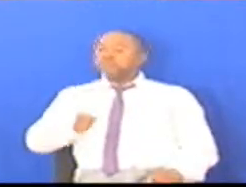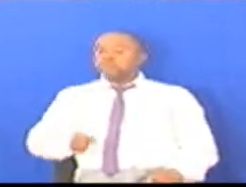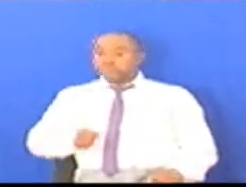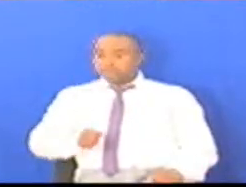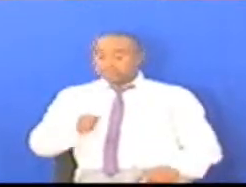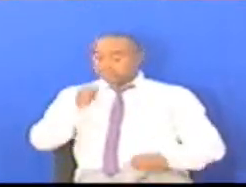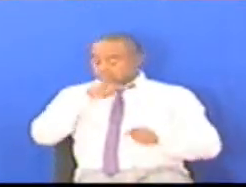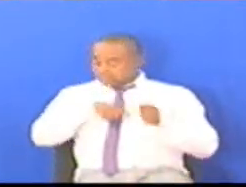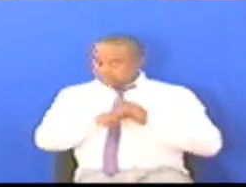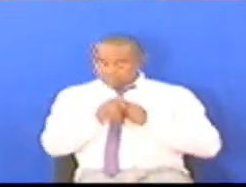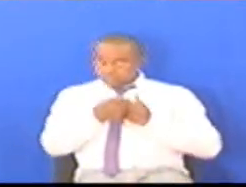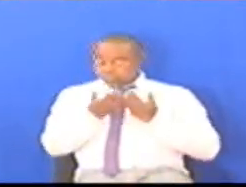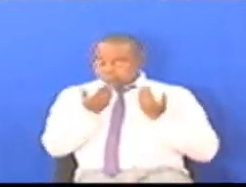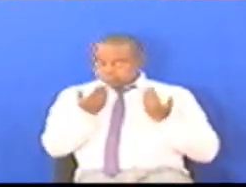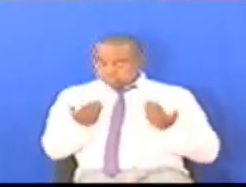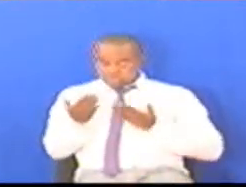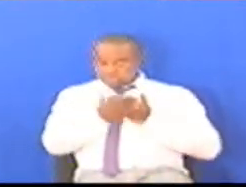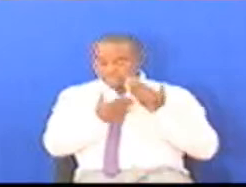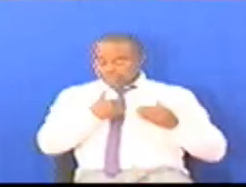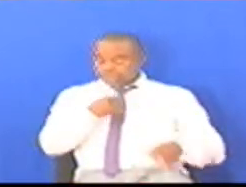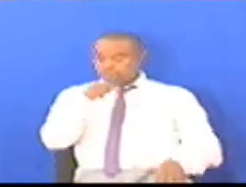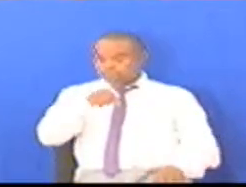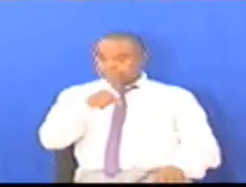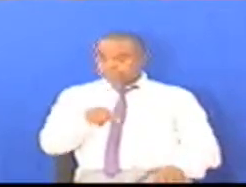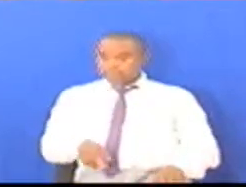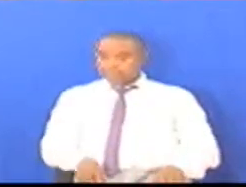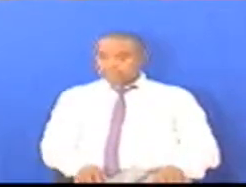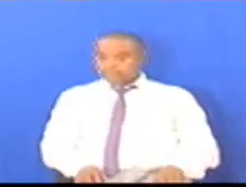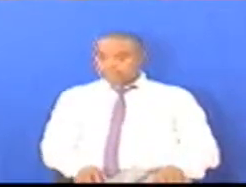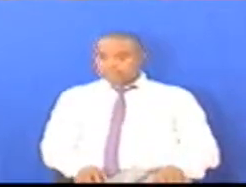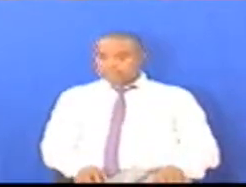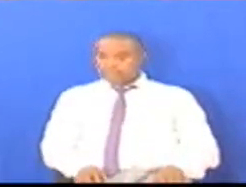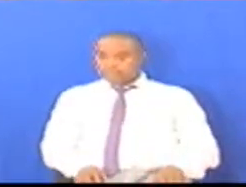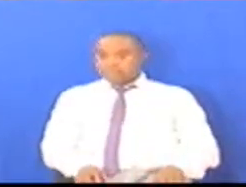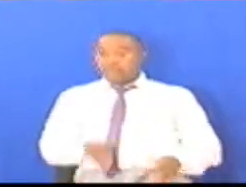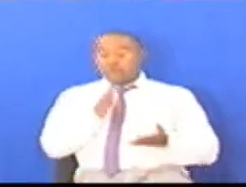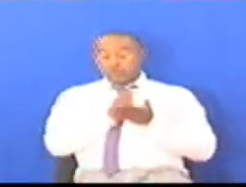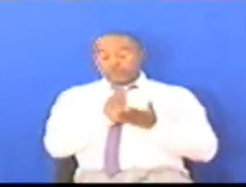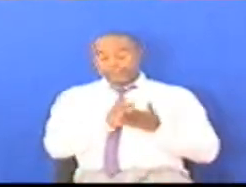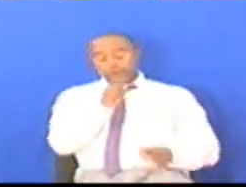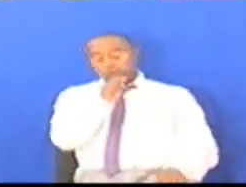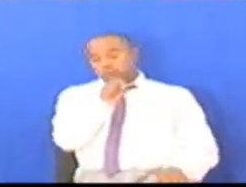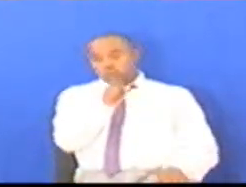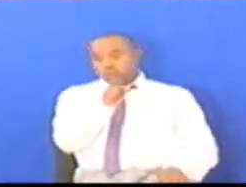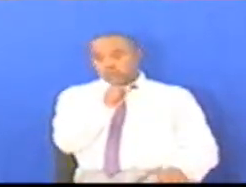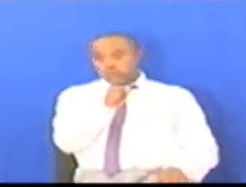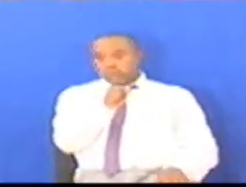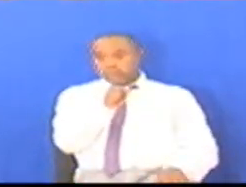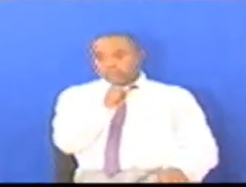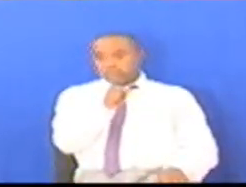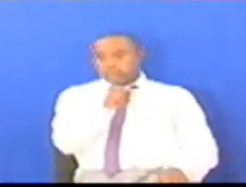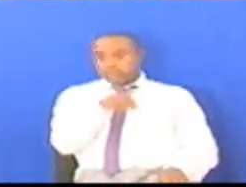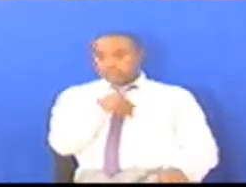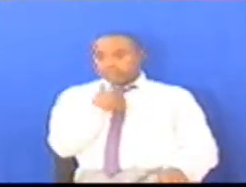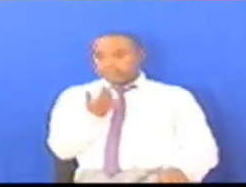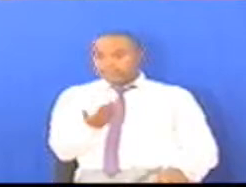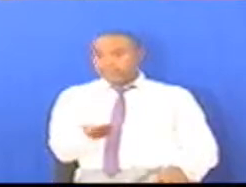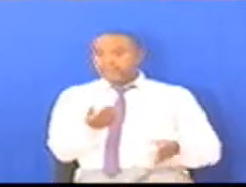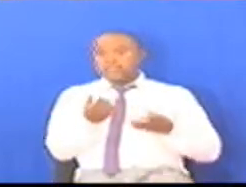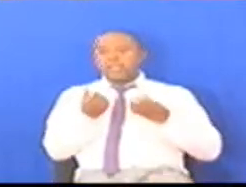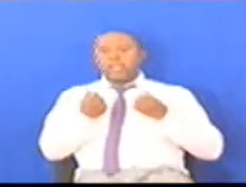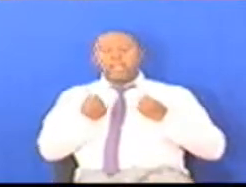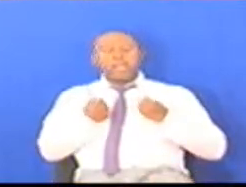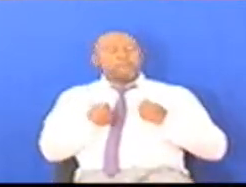Taifaletu Hili La Tanzania Kwa kweli Dr. John Pombe Magufuri Hameitekeleza Kwa